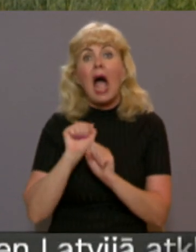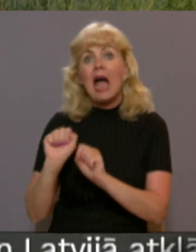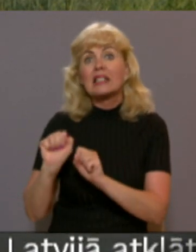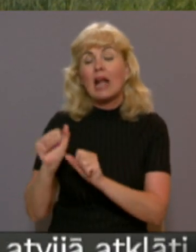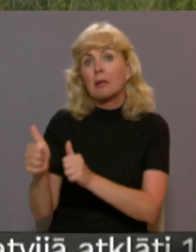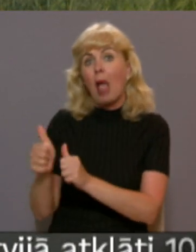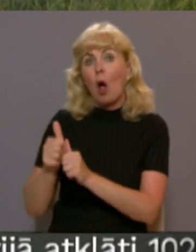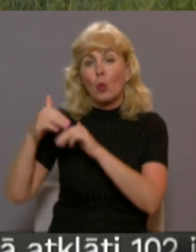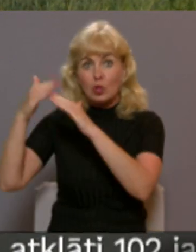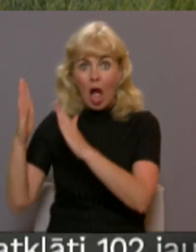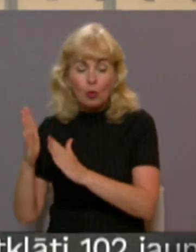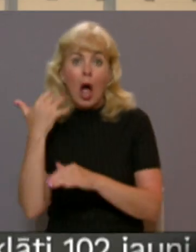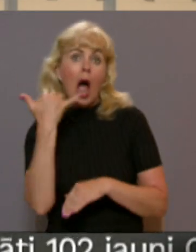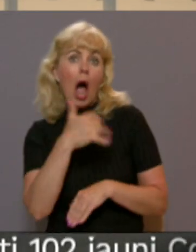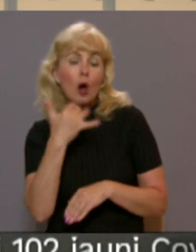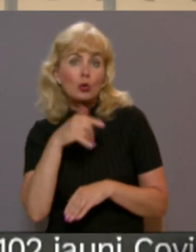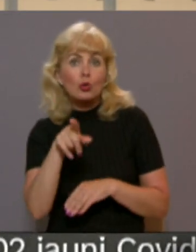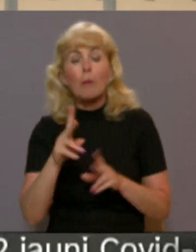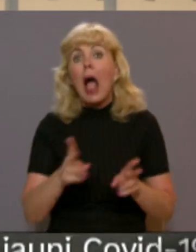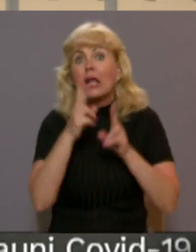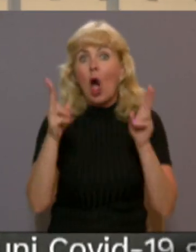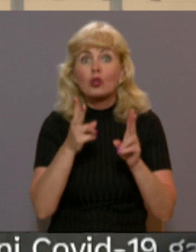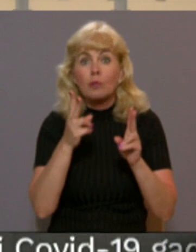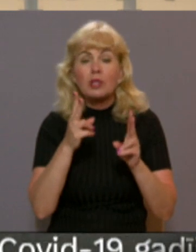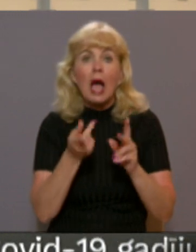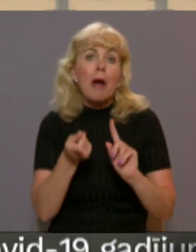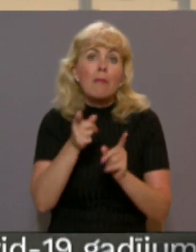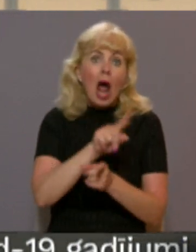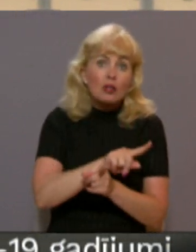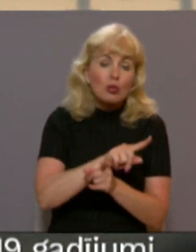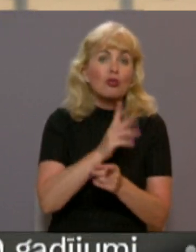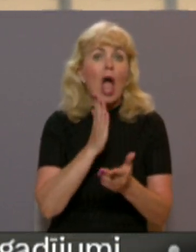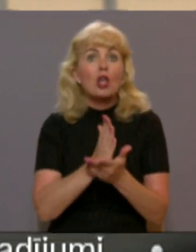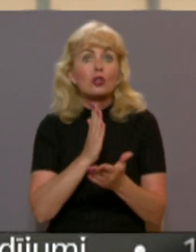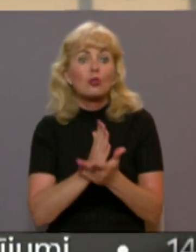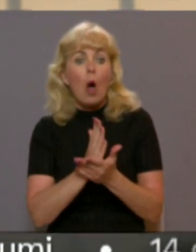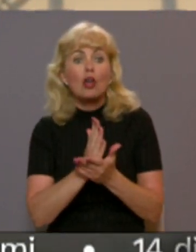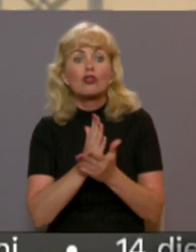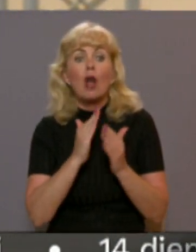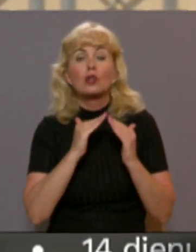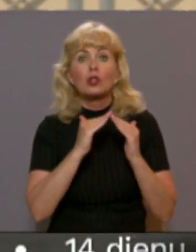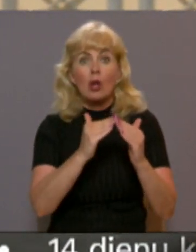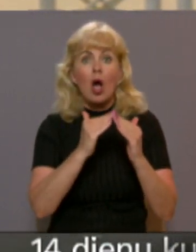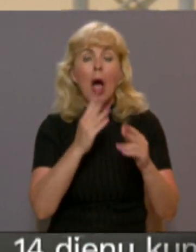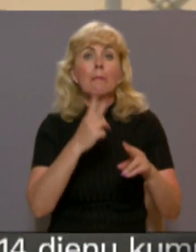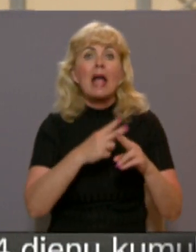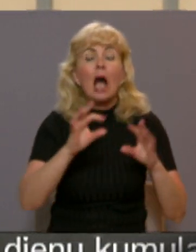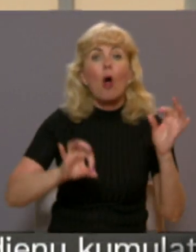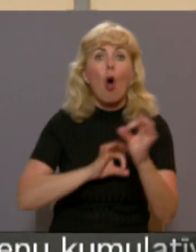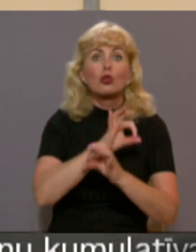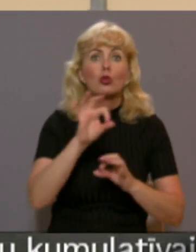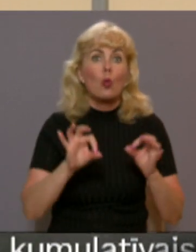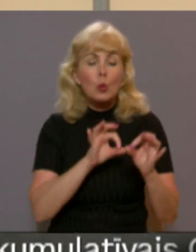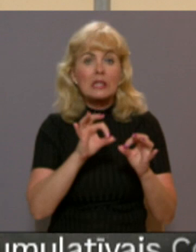Jau no karstuma un no liesmā bija deformējušās, gan esošās, gan metāla konstrukcijas.